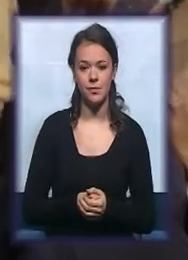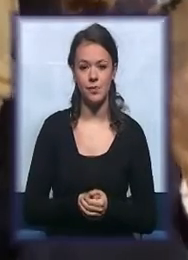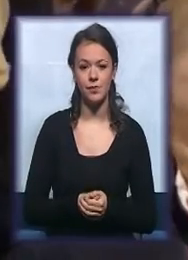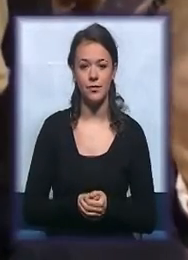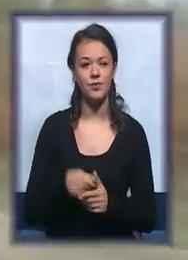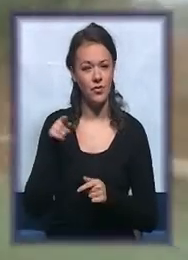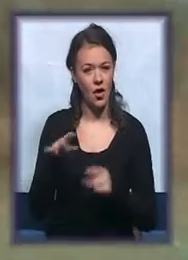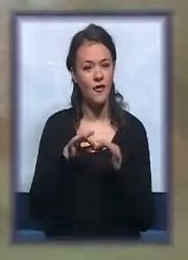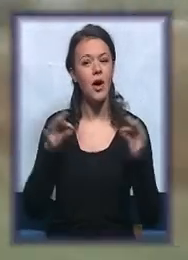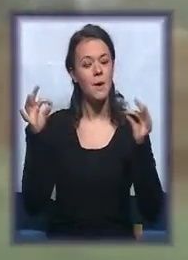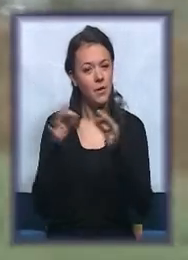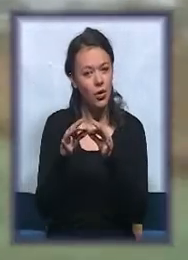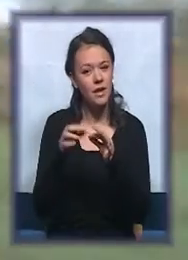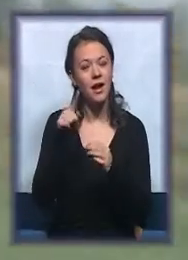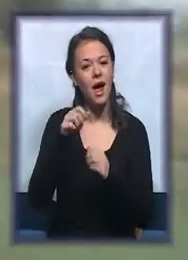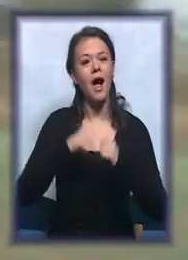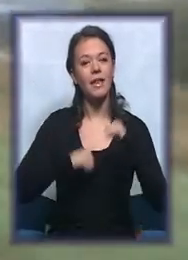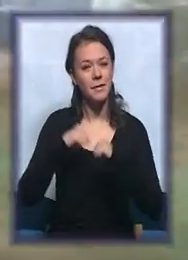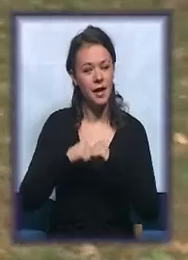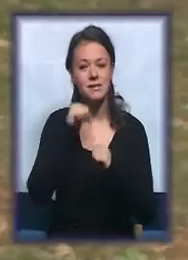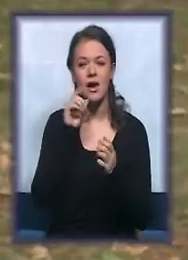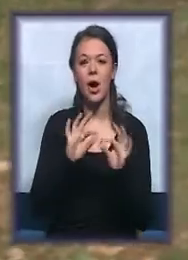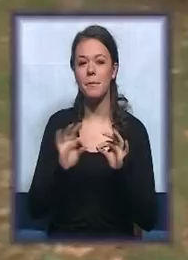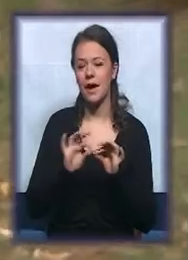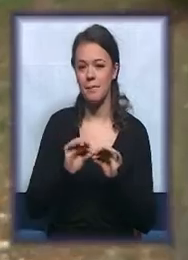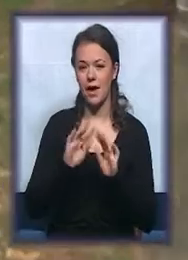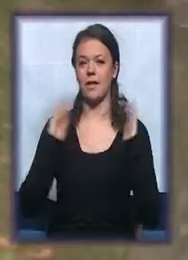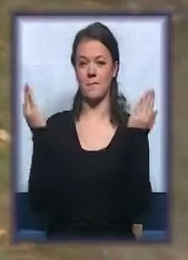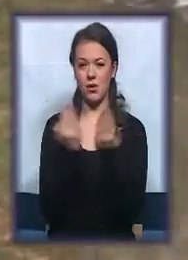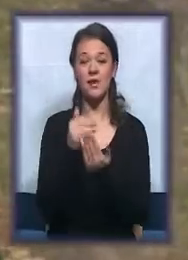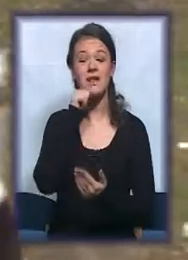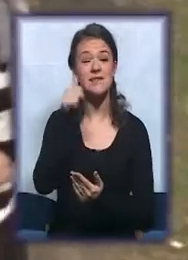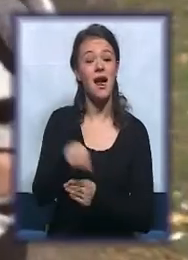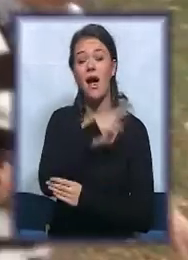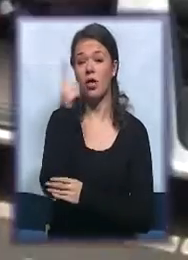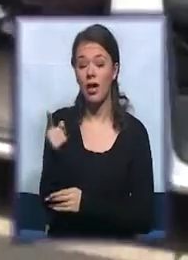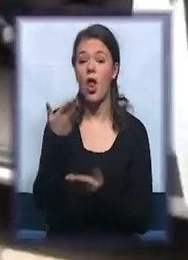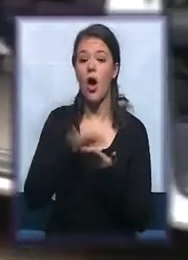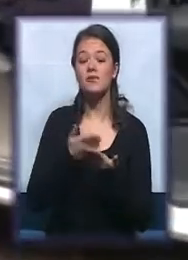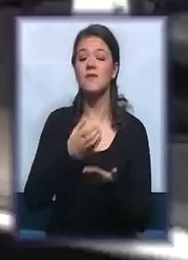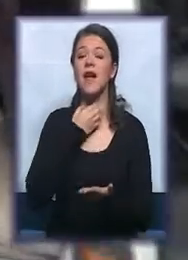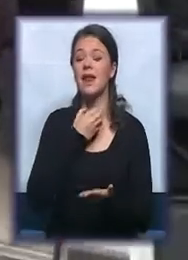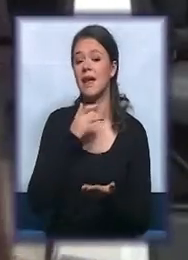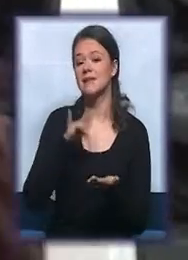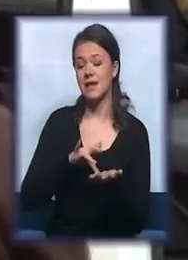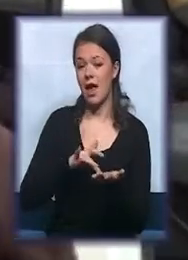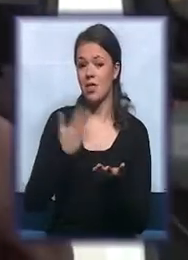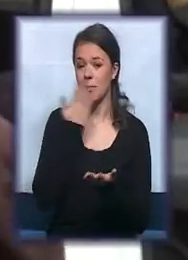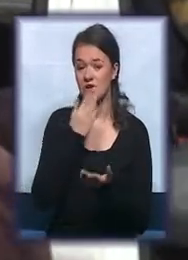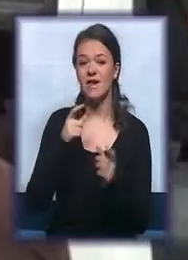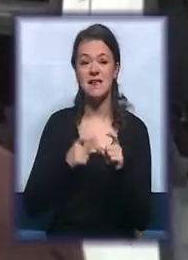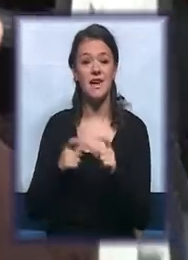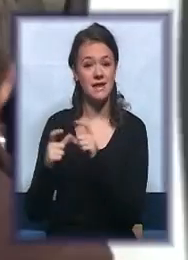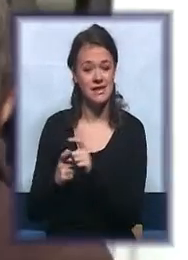Ovim projektom izvršena je adaptacija i opremanje prostorija celodnevnog boravka u školi za osnovno i srednje obrazovanje Sveti Sava i to